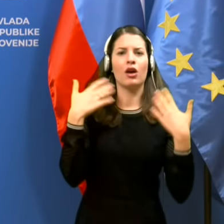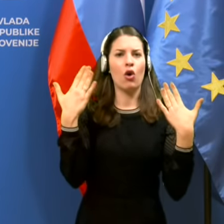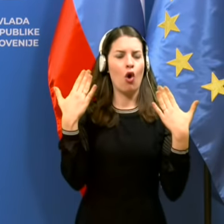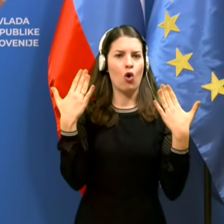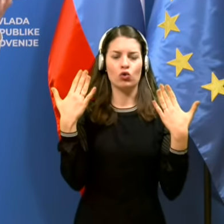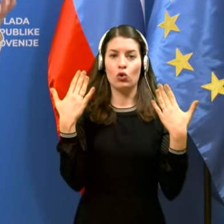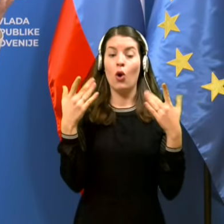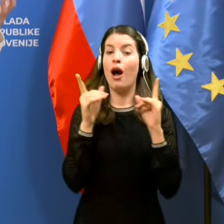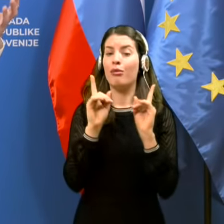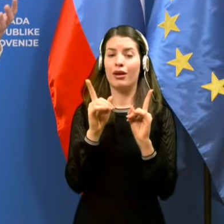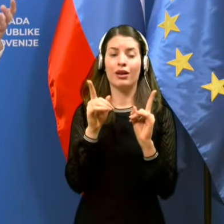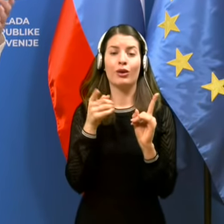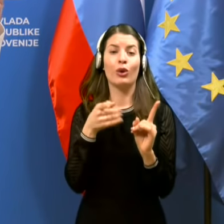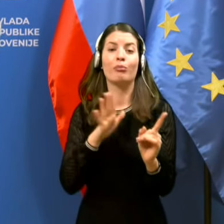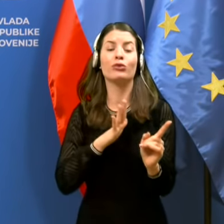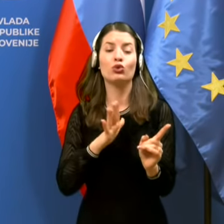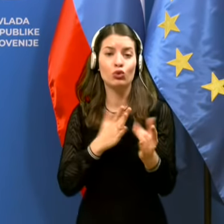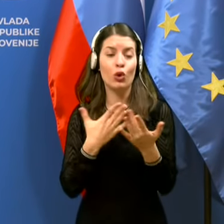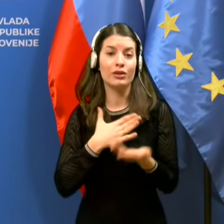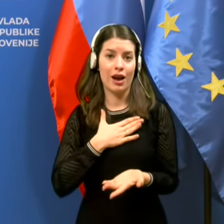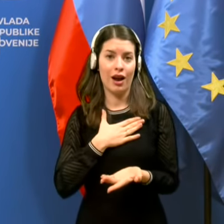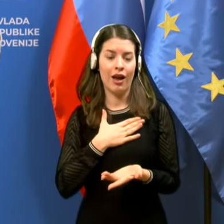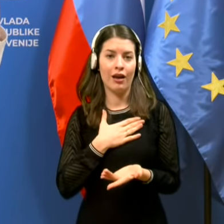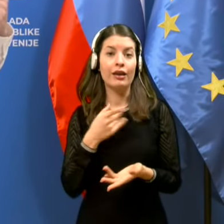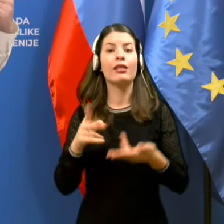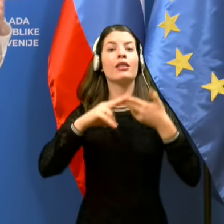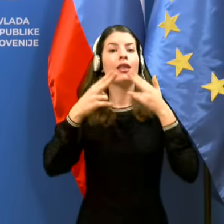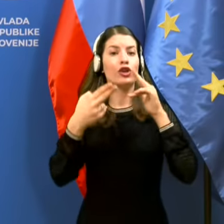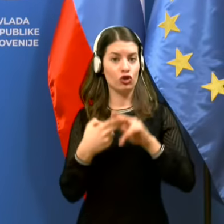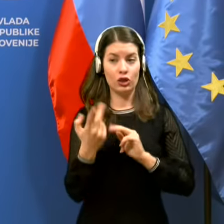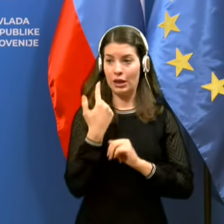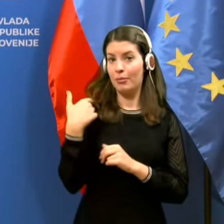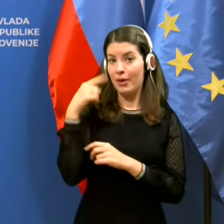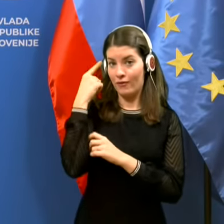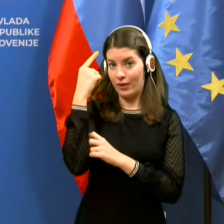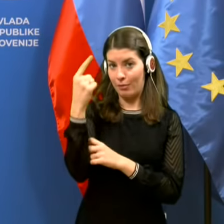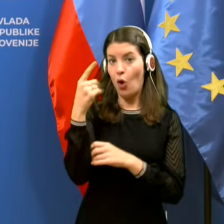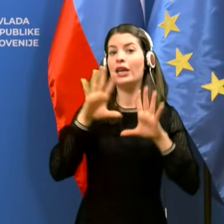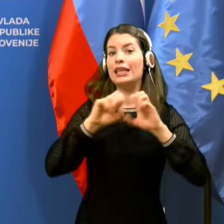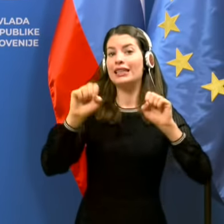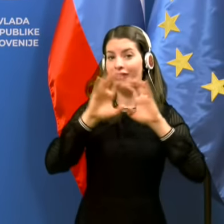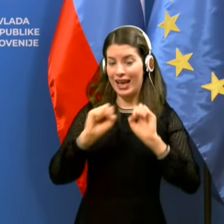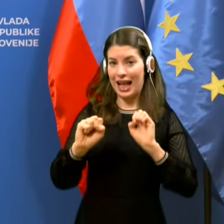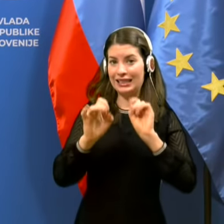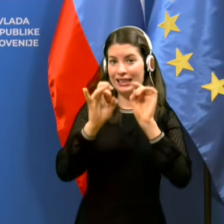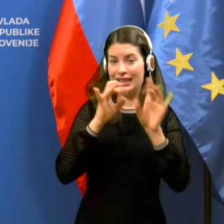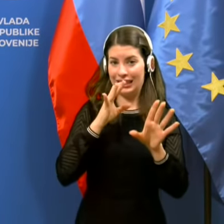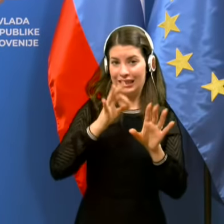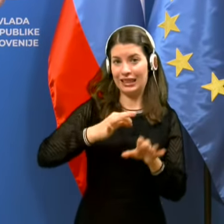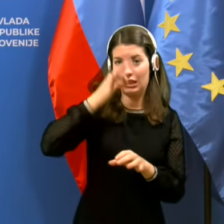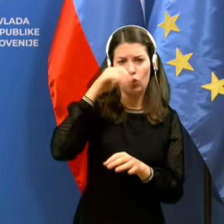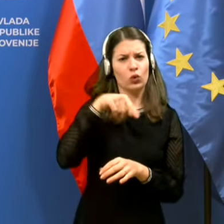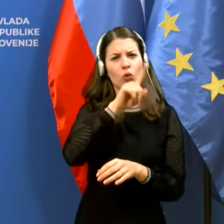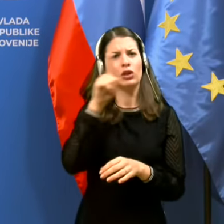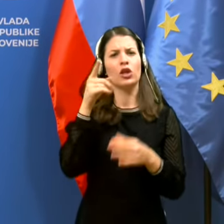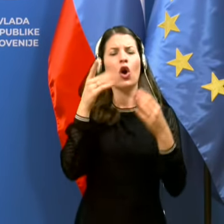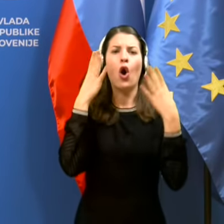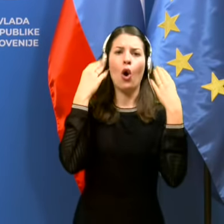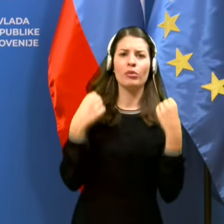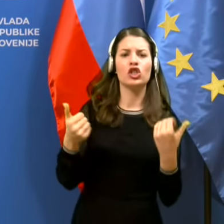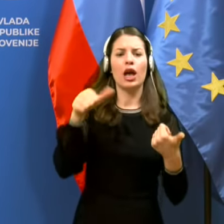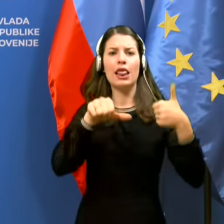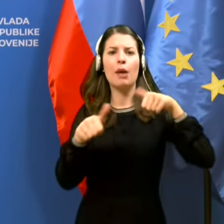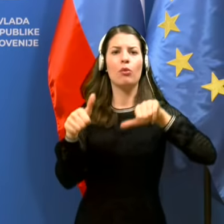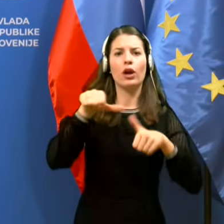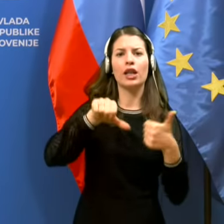ampak absurdna je zaradi tega, ker način, vemo, da izvajalci HGT, mreža izvajalce HGT, ni tista klasična laboratorijska